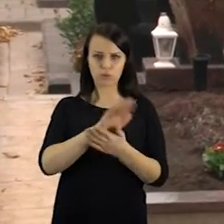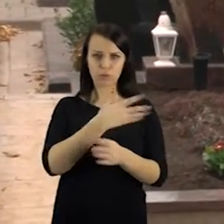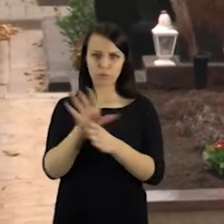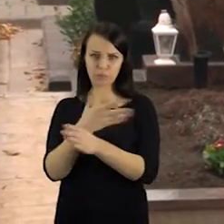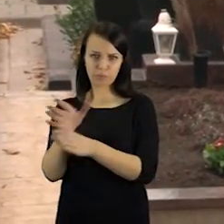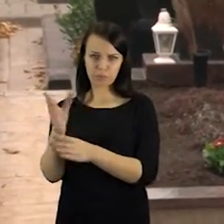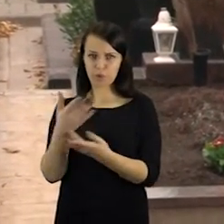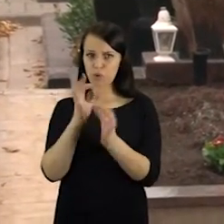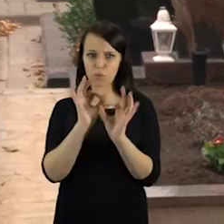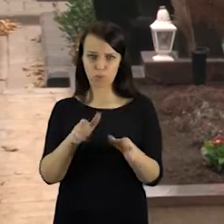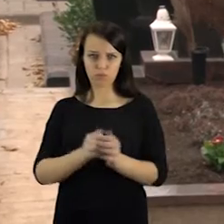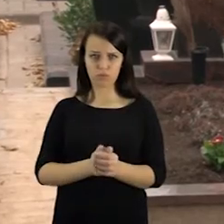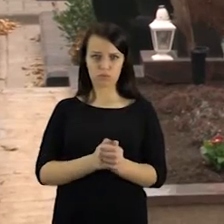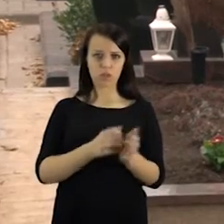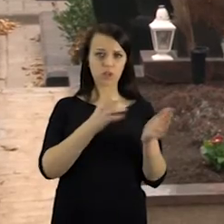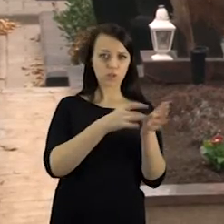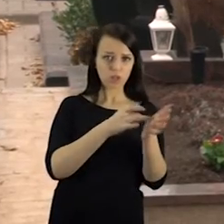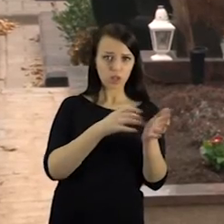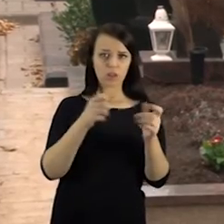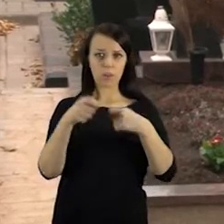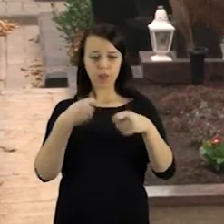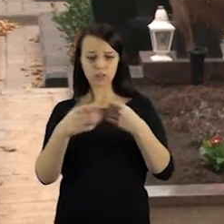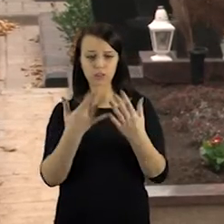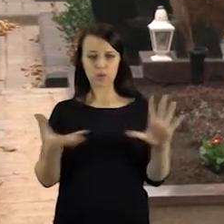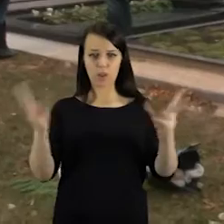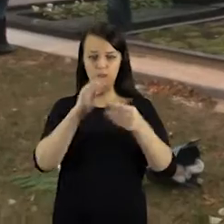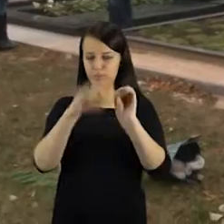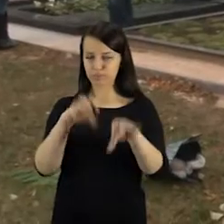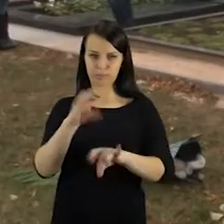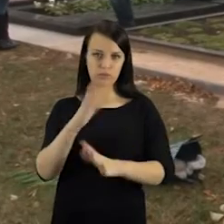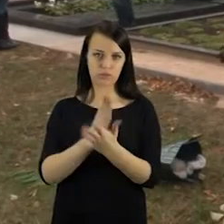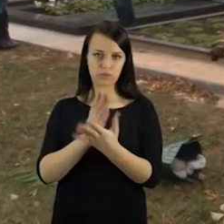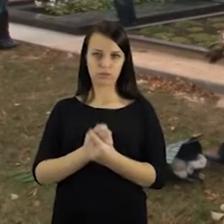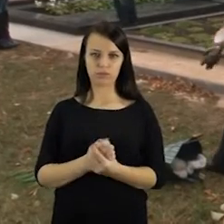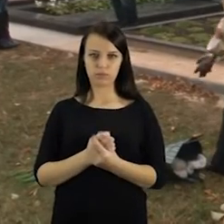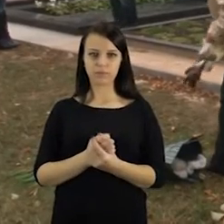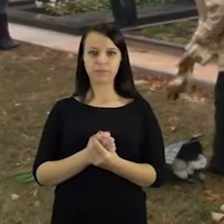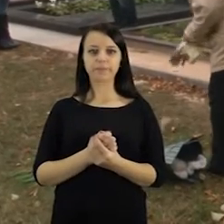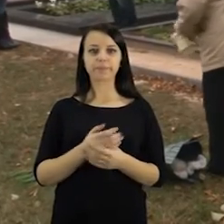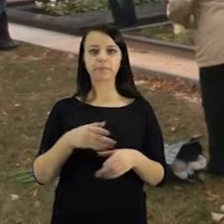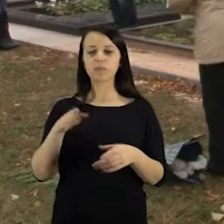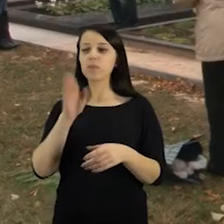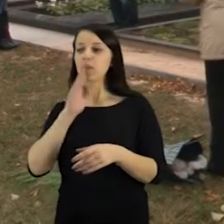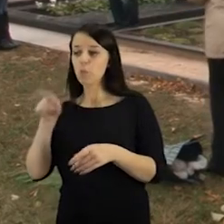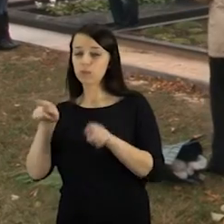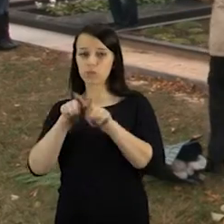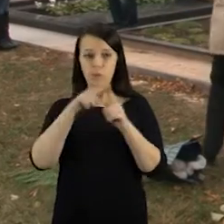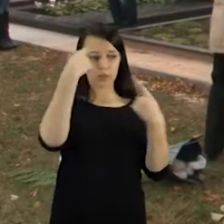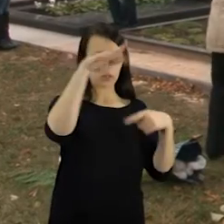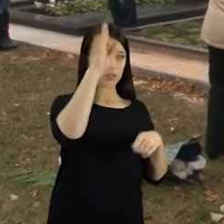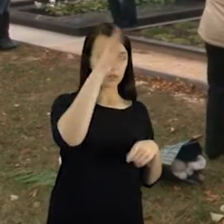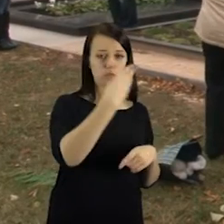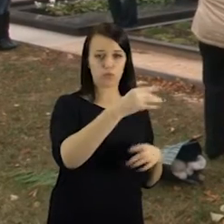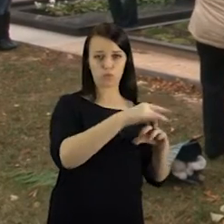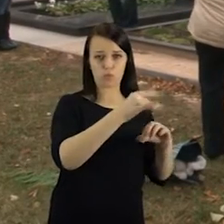konteinerius metą žalieną, sumaišyta su plastiko ar stiklo atliekomis. Kad atliekų kapinėse nerušiuoja, pripažįsta ir Zinaida, ir